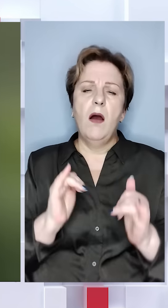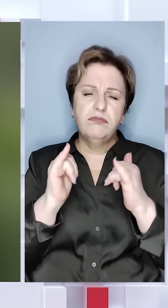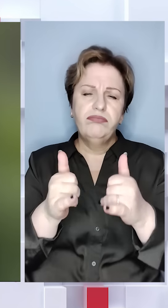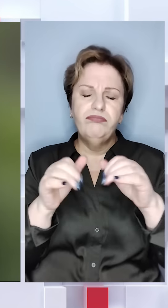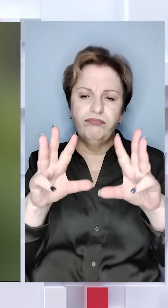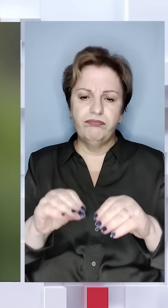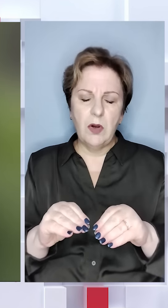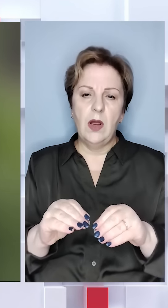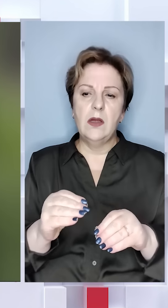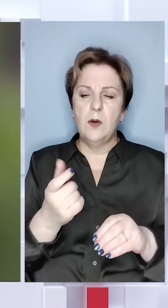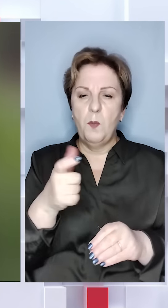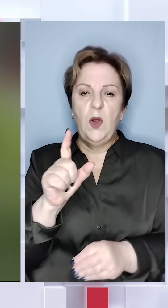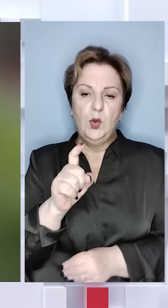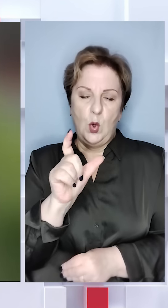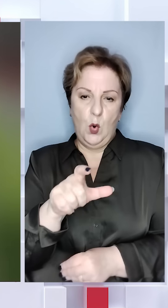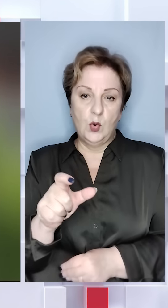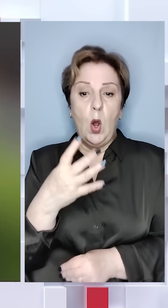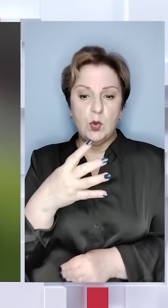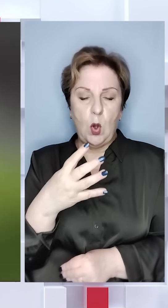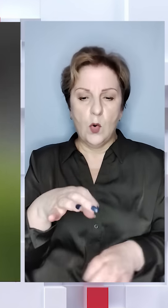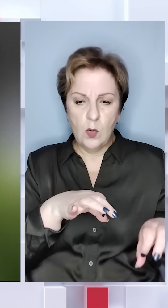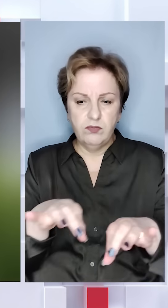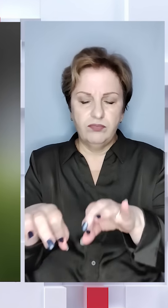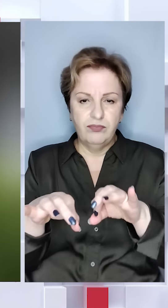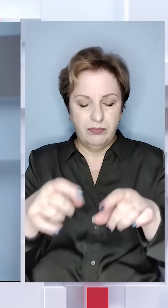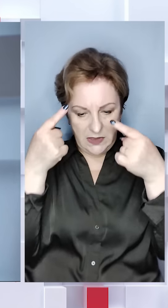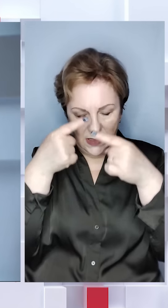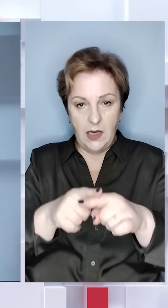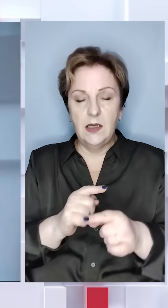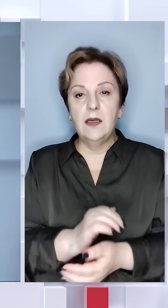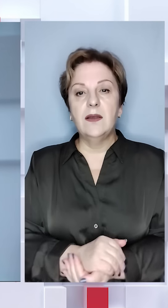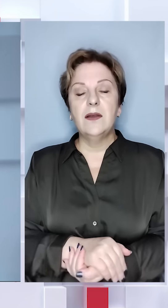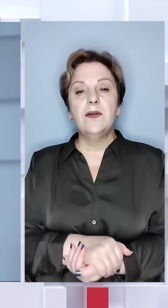більше як 100 людей і 40 одиниць техніки.